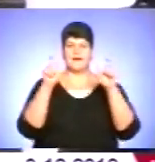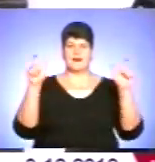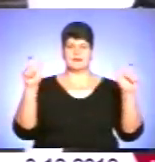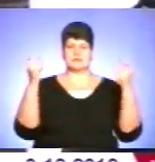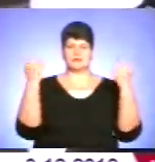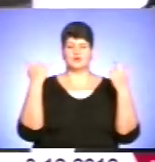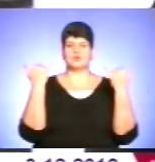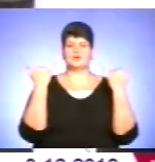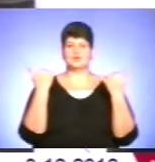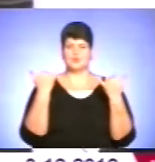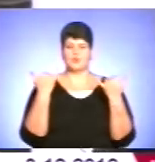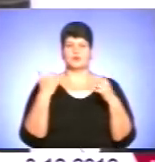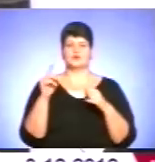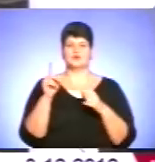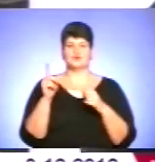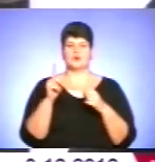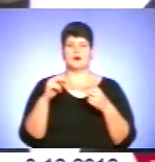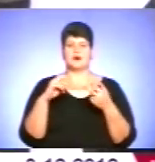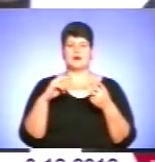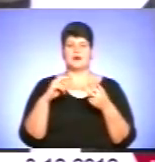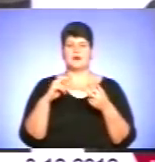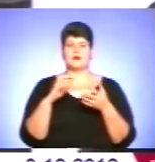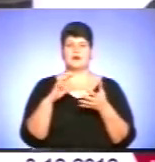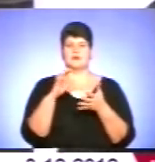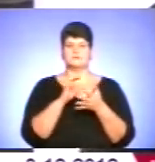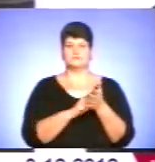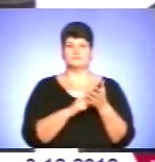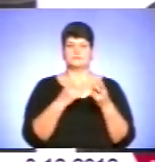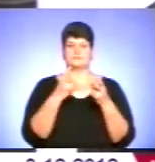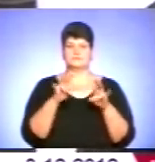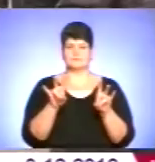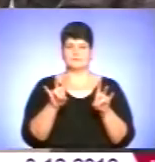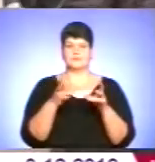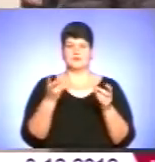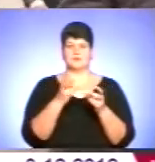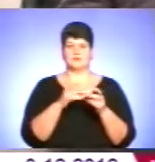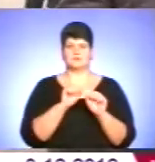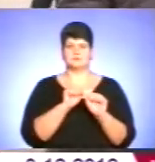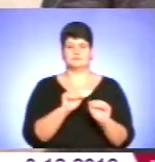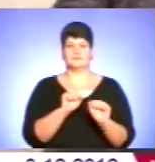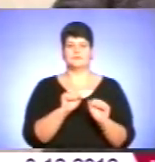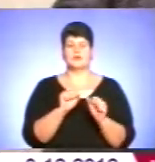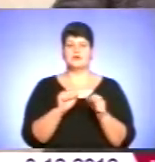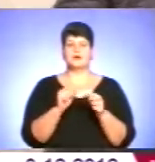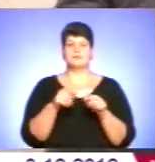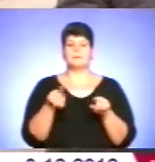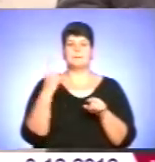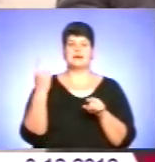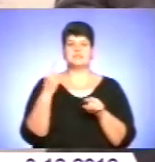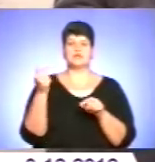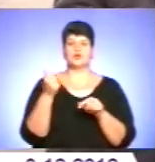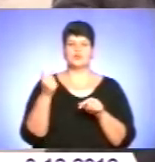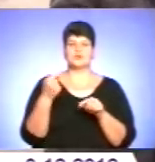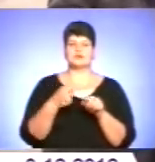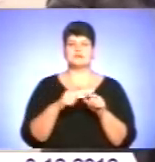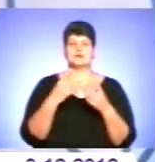сьогодні, що альтернатива аборту – контрацепція. 1 грудня – день, який нагадує людям, що снід